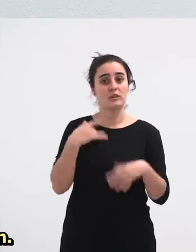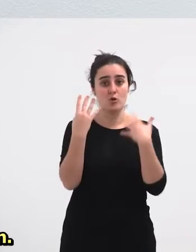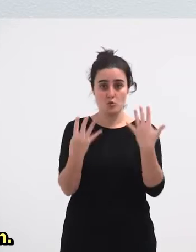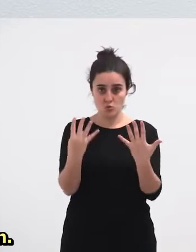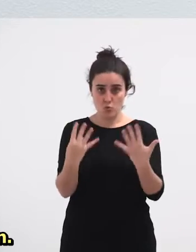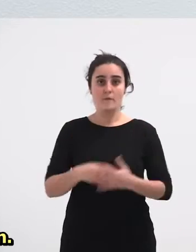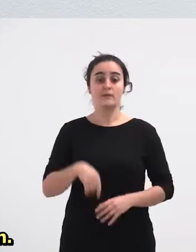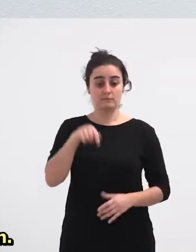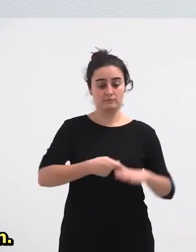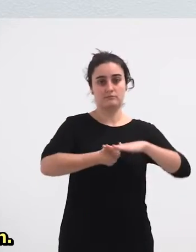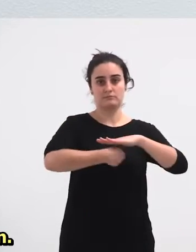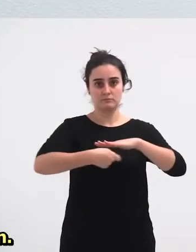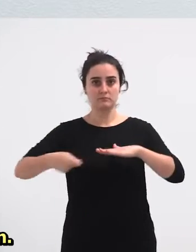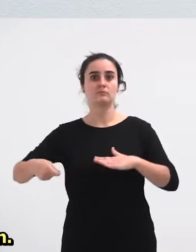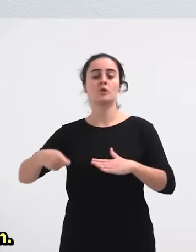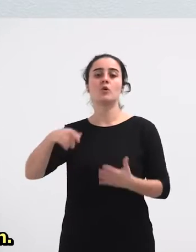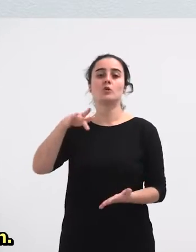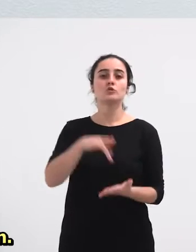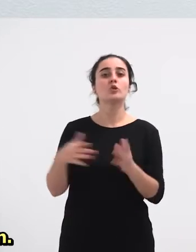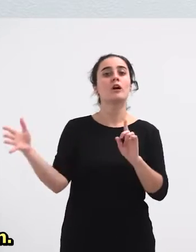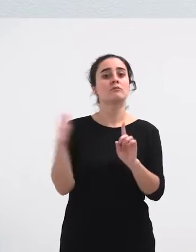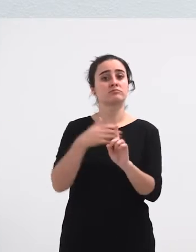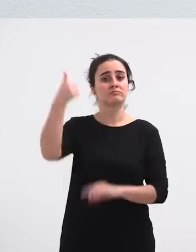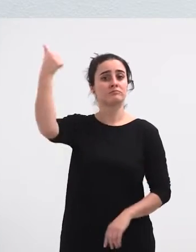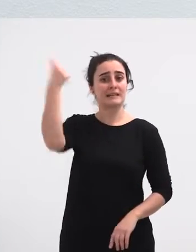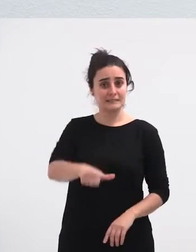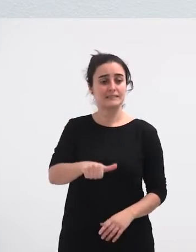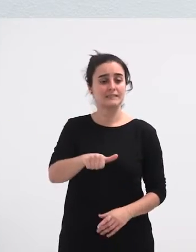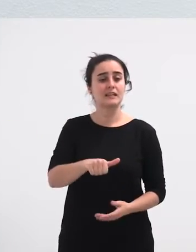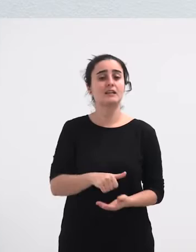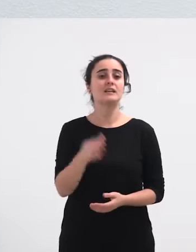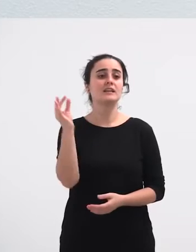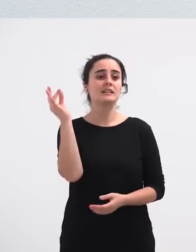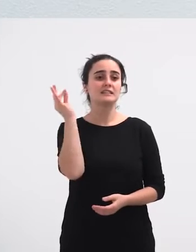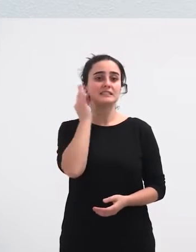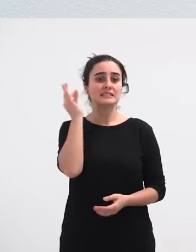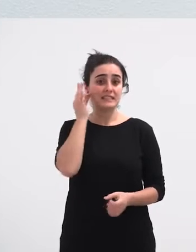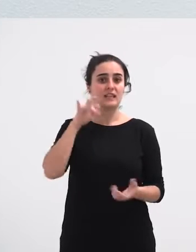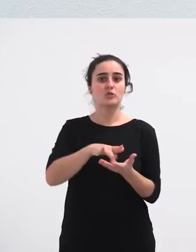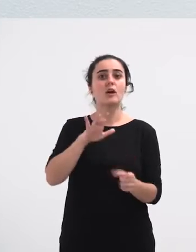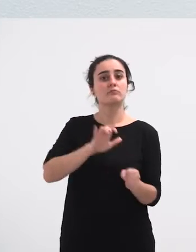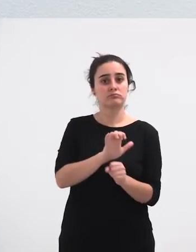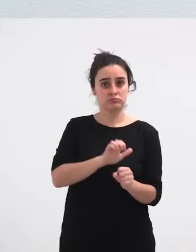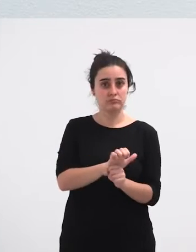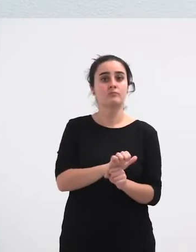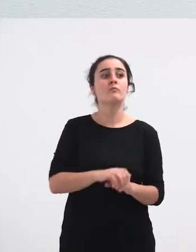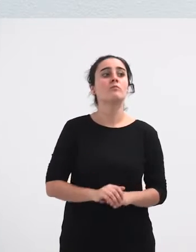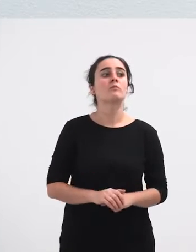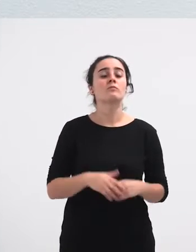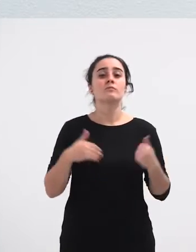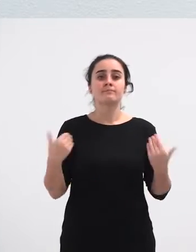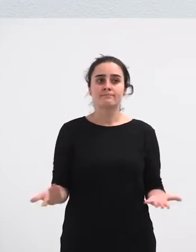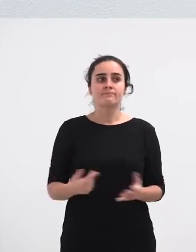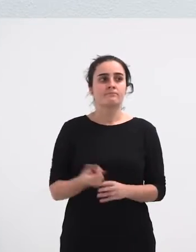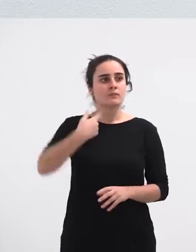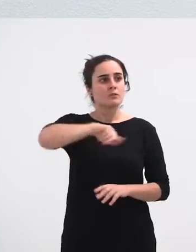gazte izen Eraso matxista bat egon zen, ezkaba bortxatua izan zen eta gure